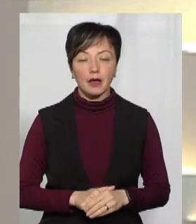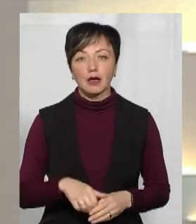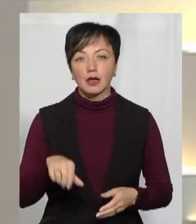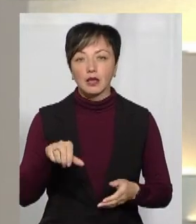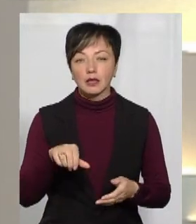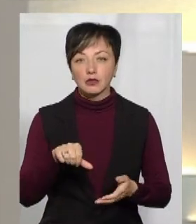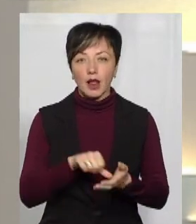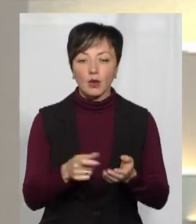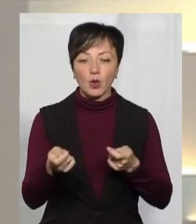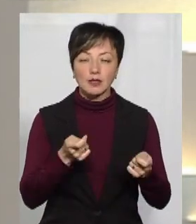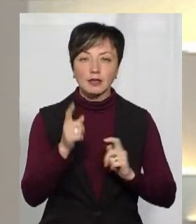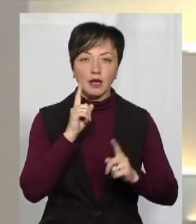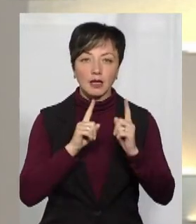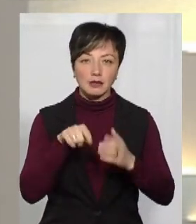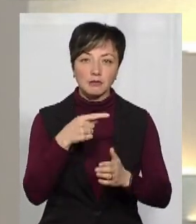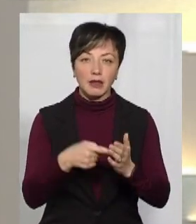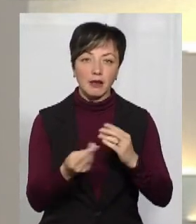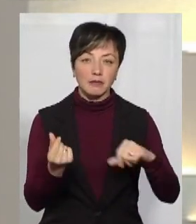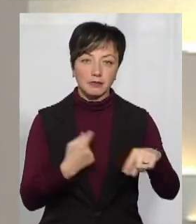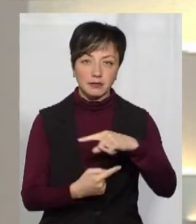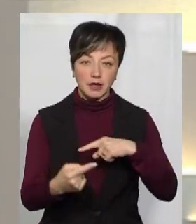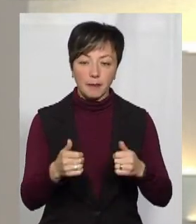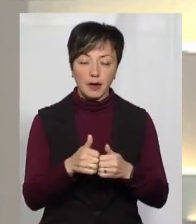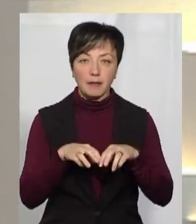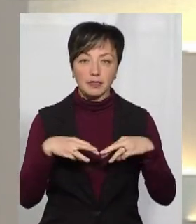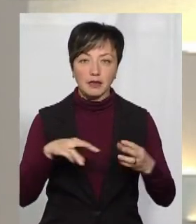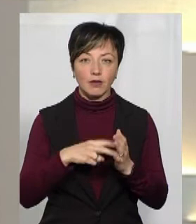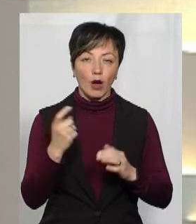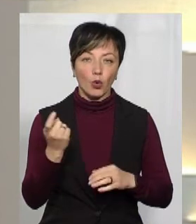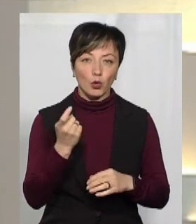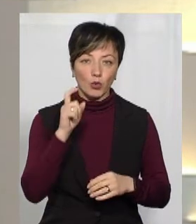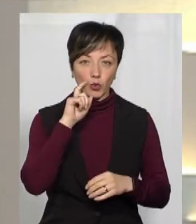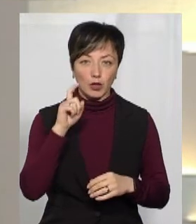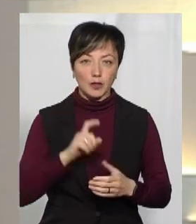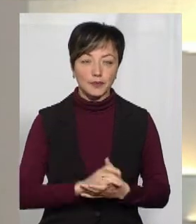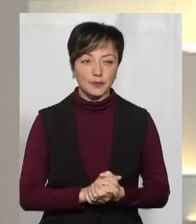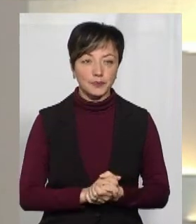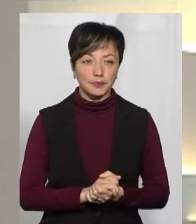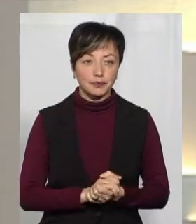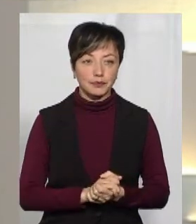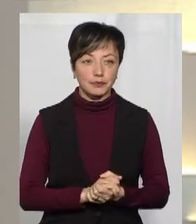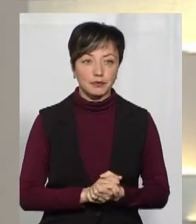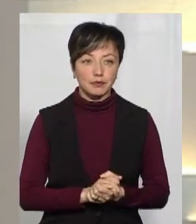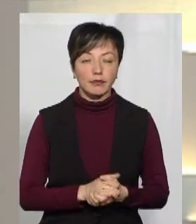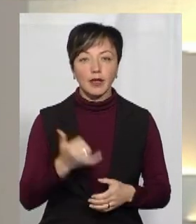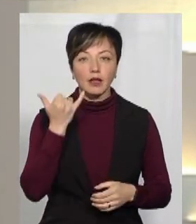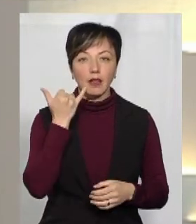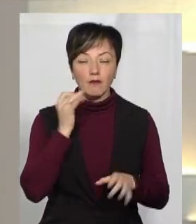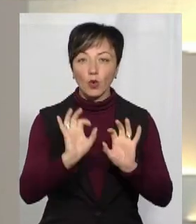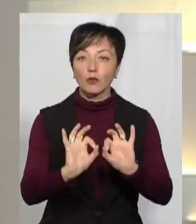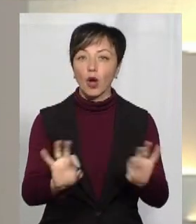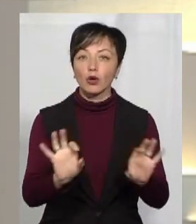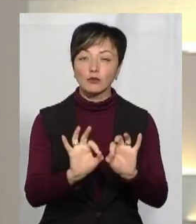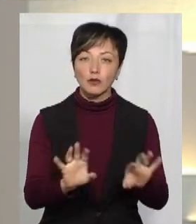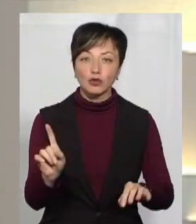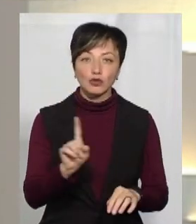питань мікропідприємництва та малого підприємництва при Міністерстві економіки України Олександр Сніховський. Телефоном він